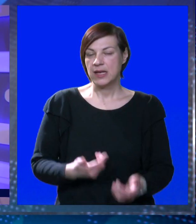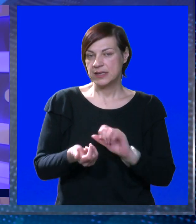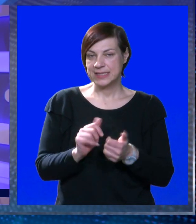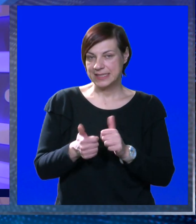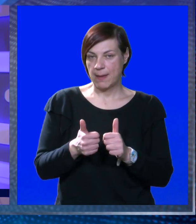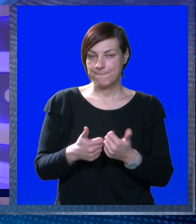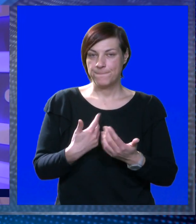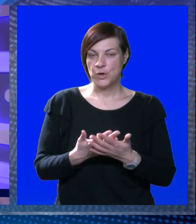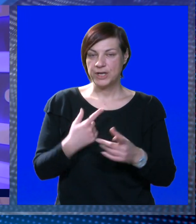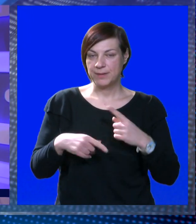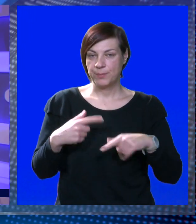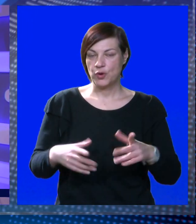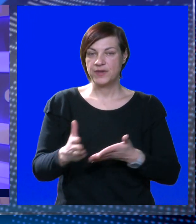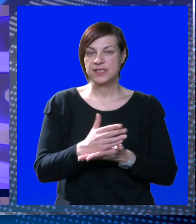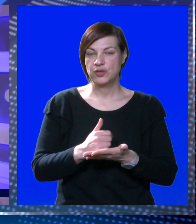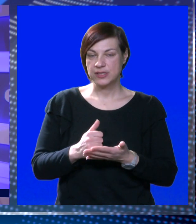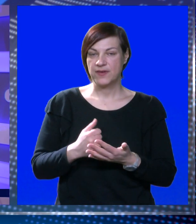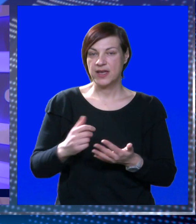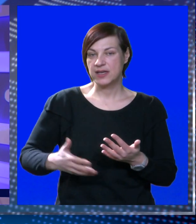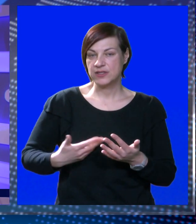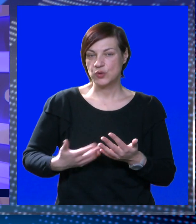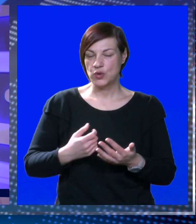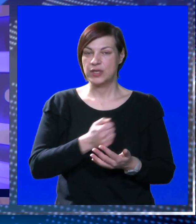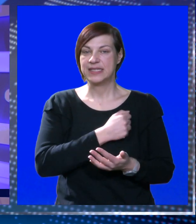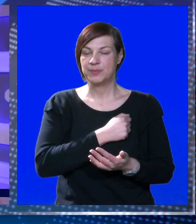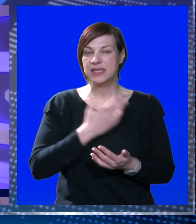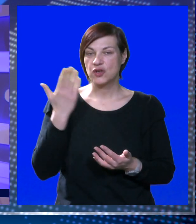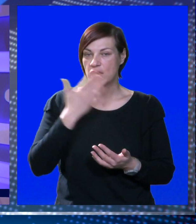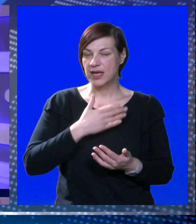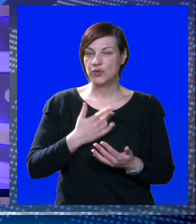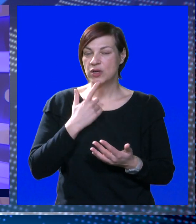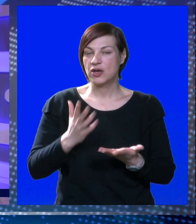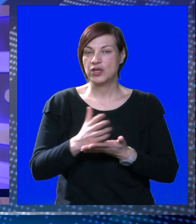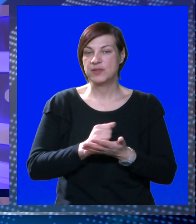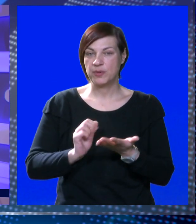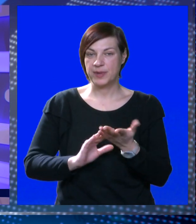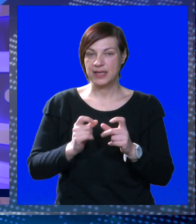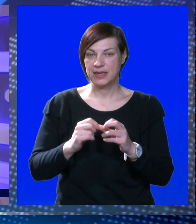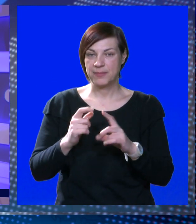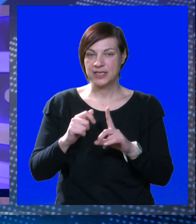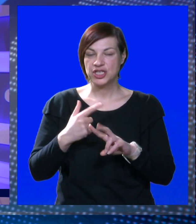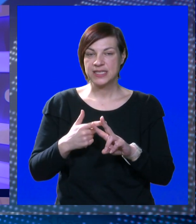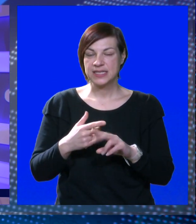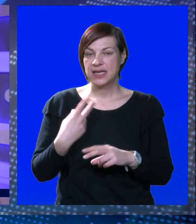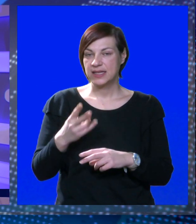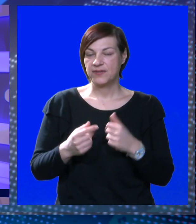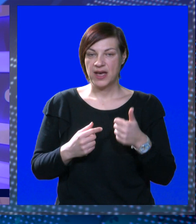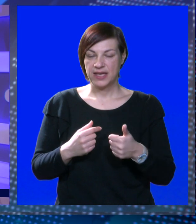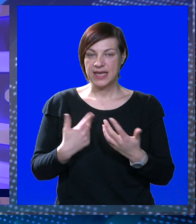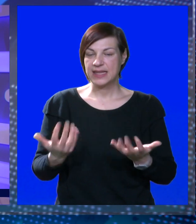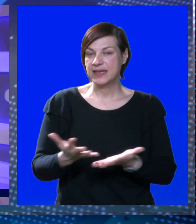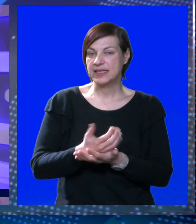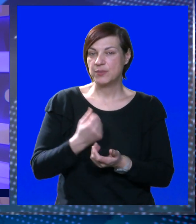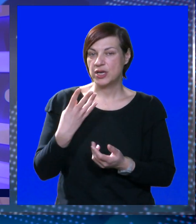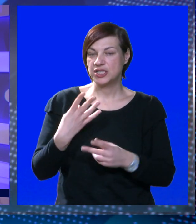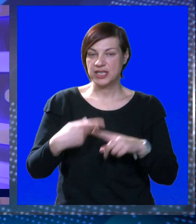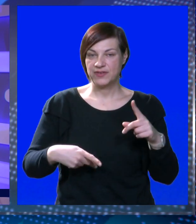Stigli smo do sporta. Povijesnu pobjedu ostvarili su juniori Splitskog Hajduka, koji su svladali Manchester City 2-1, te na taj